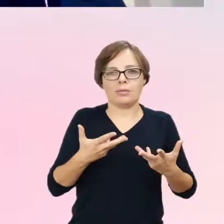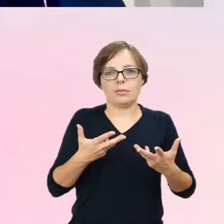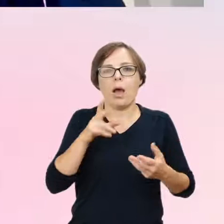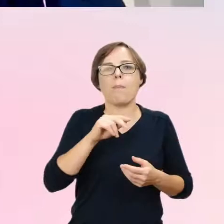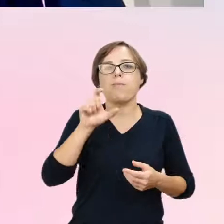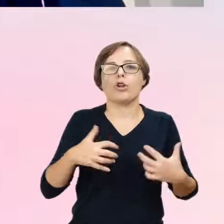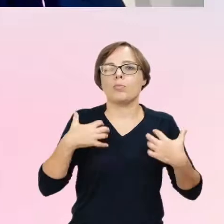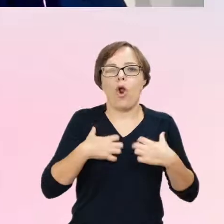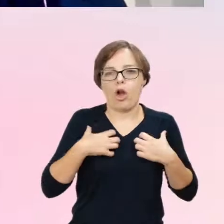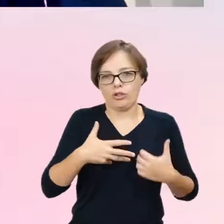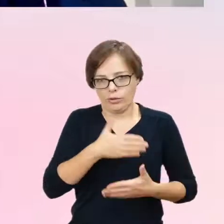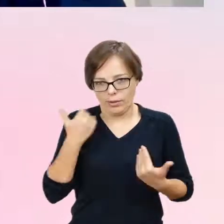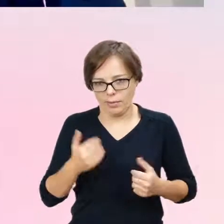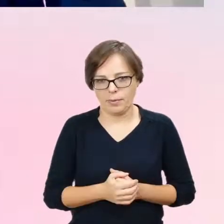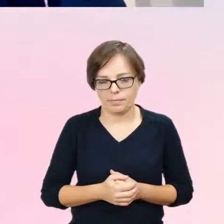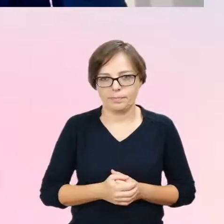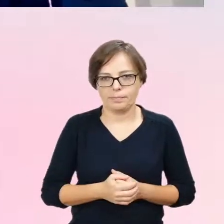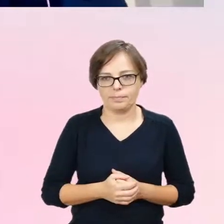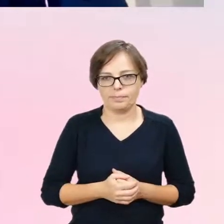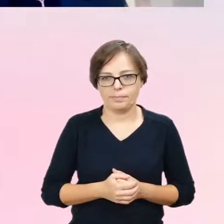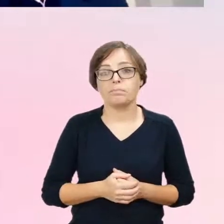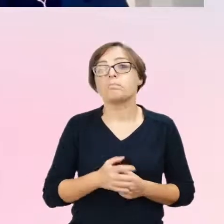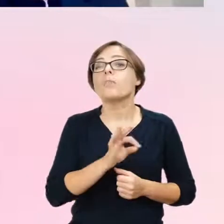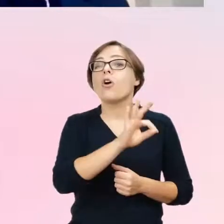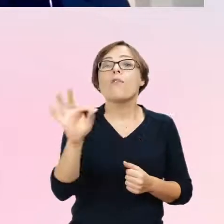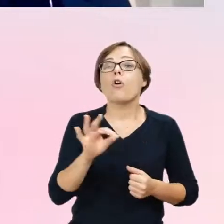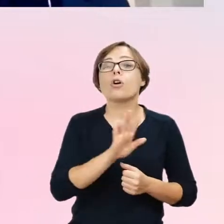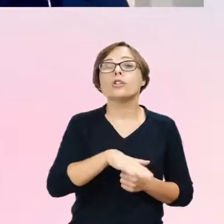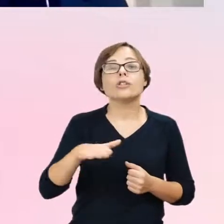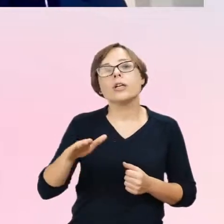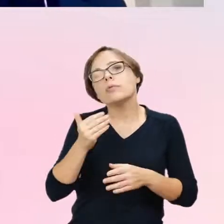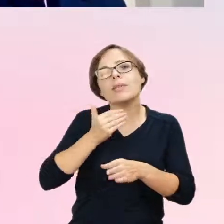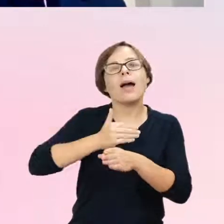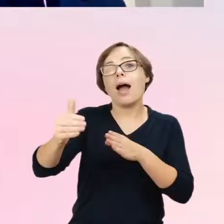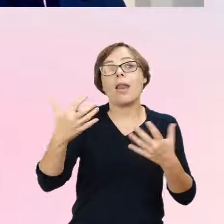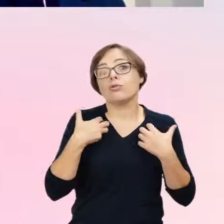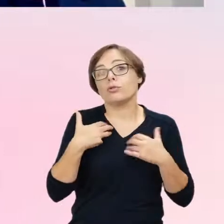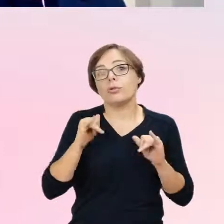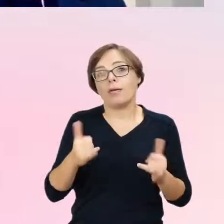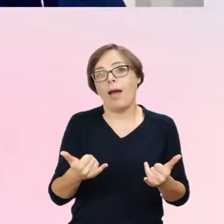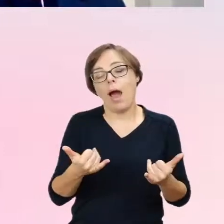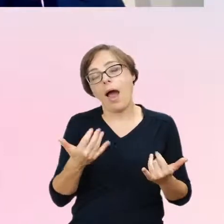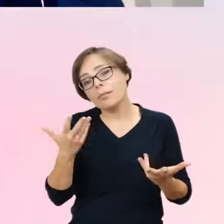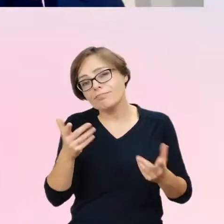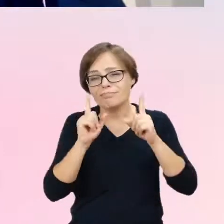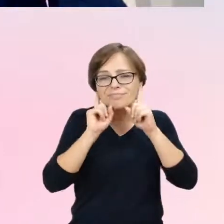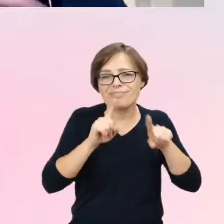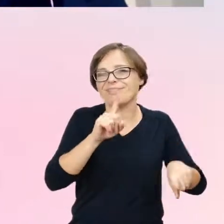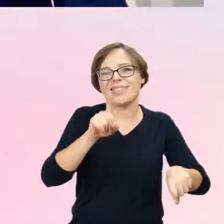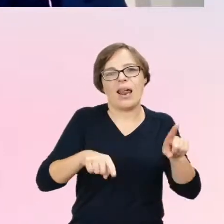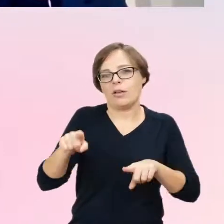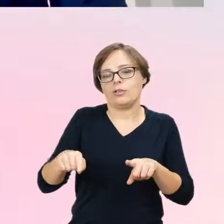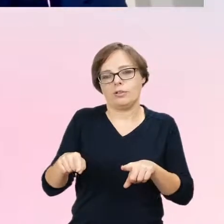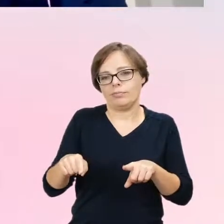losy Państwa dzieci w dużej mierze zależy od